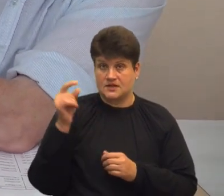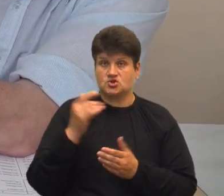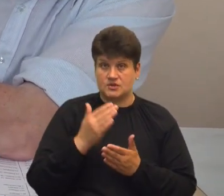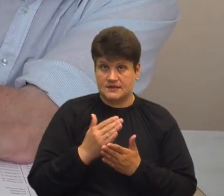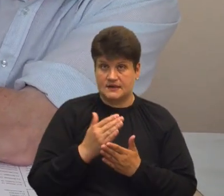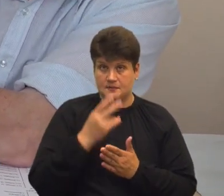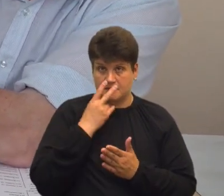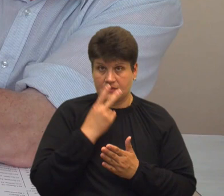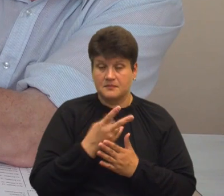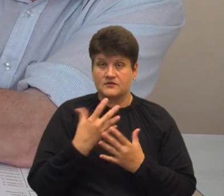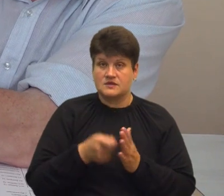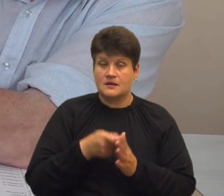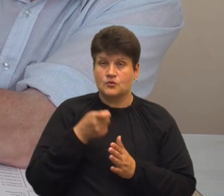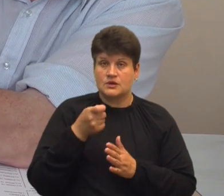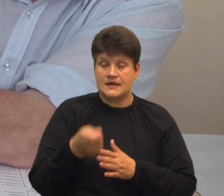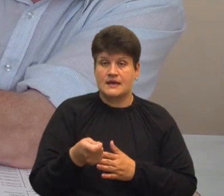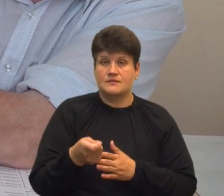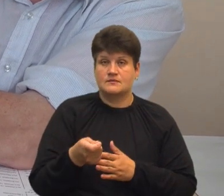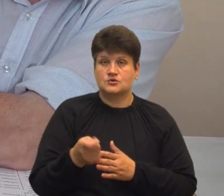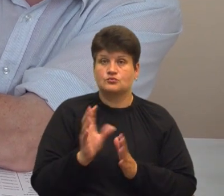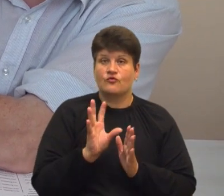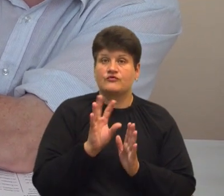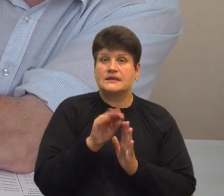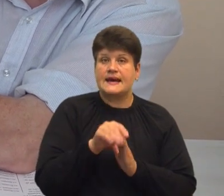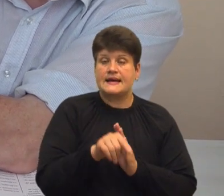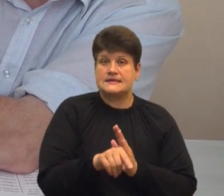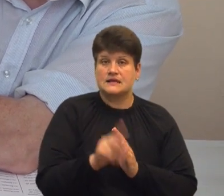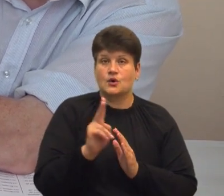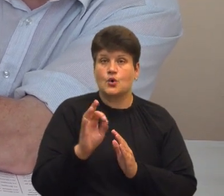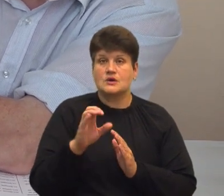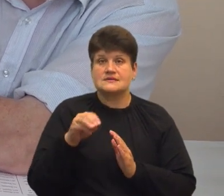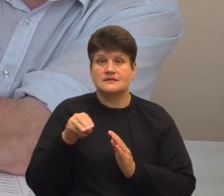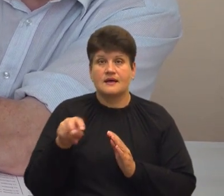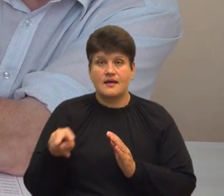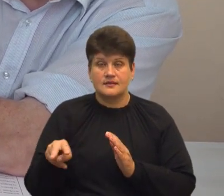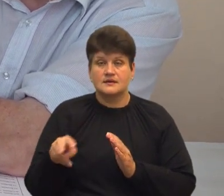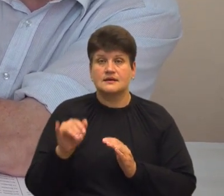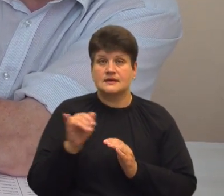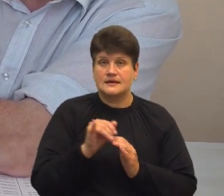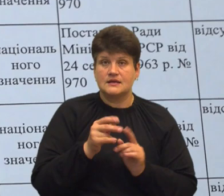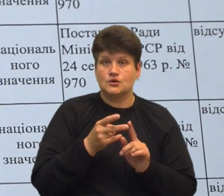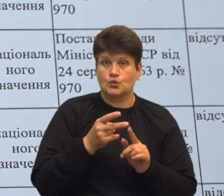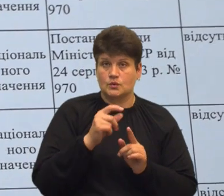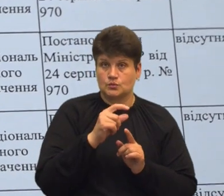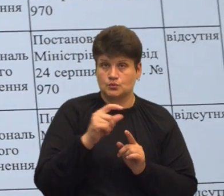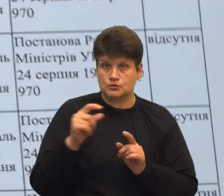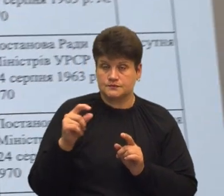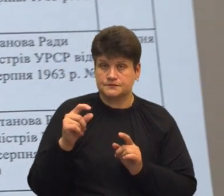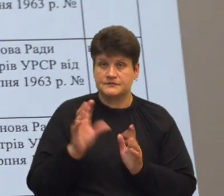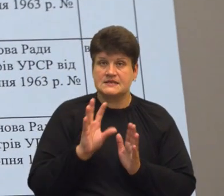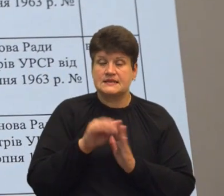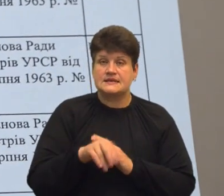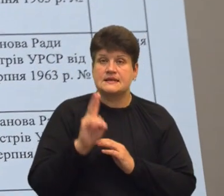ми вже подаємо, щоб його занести і костер монастиря домініканів, і другим пунктом занести